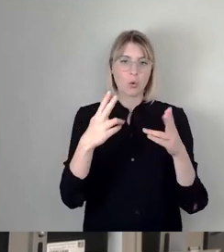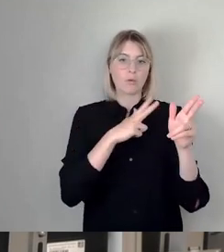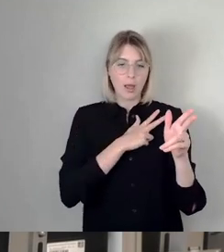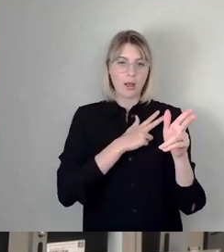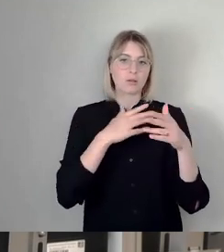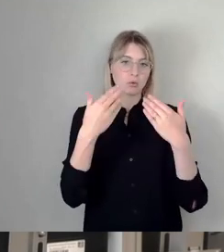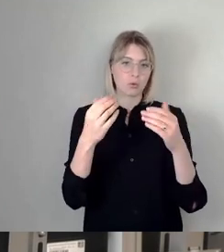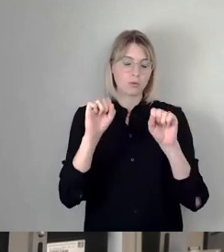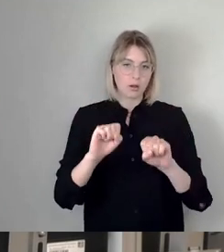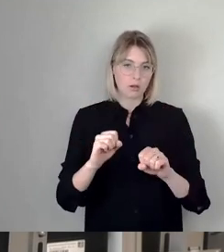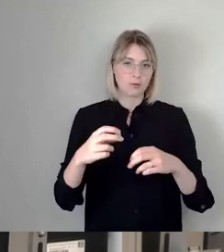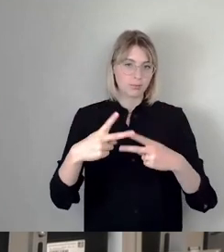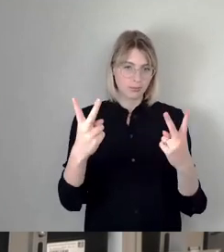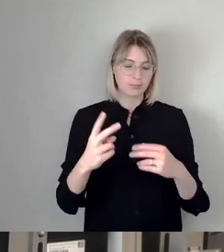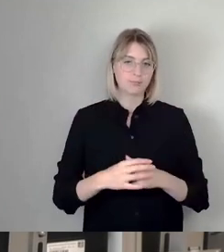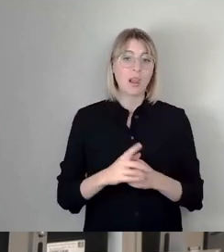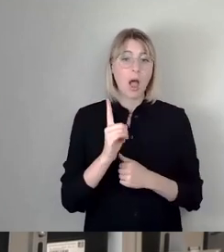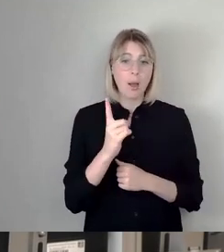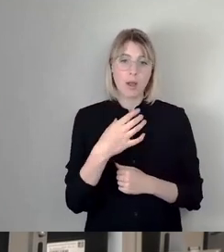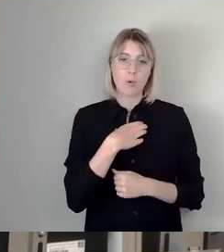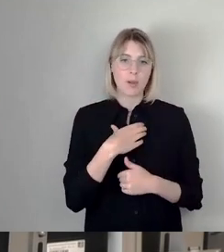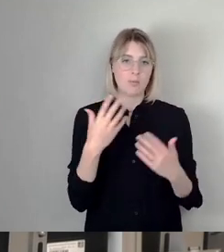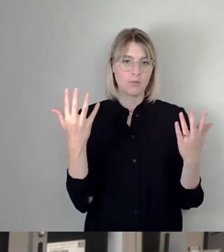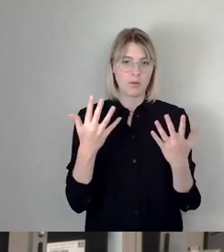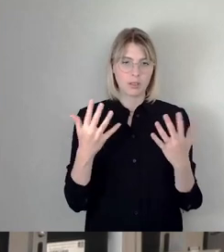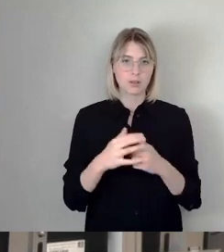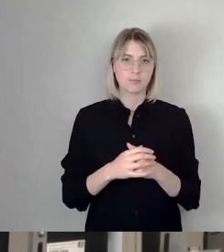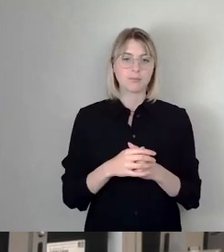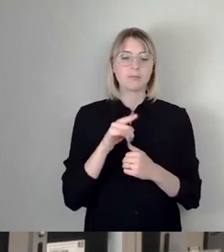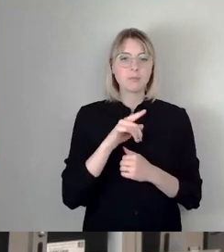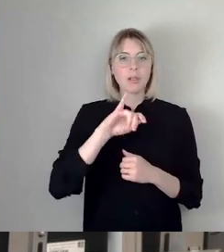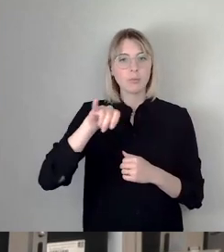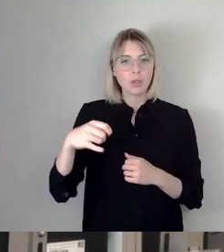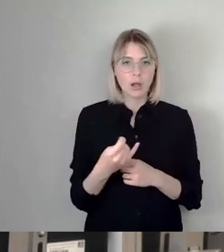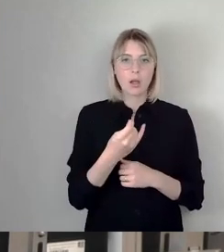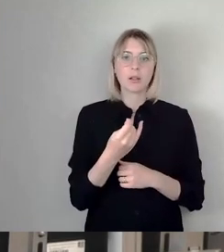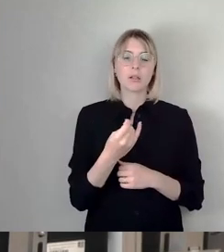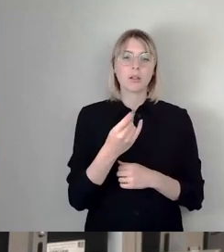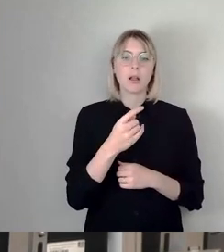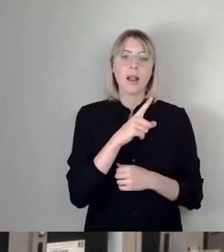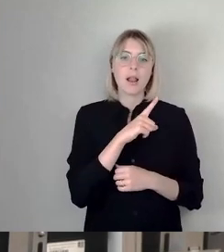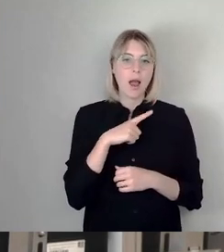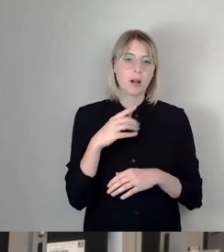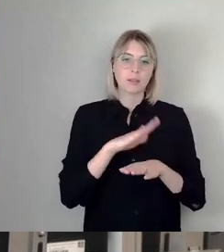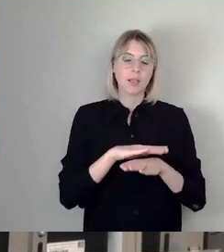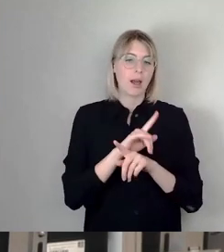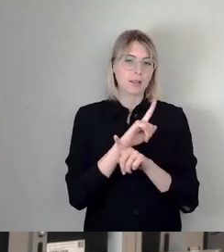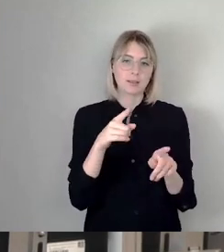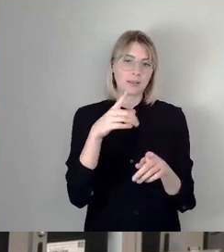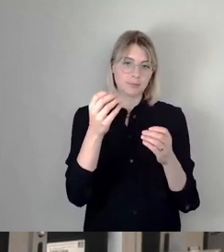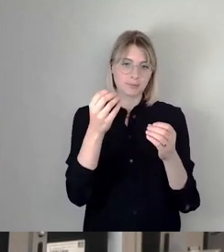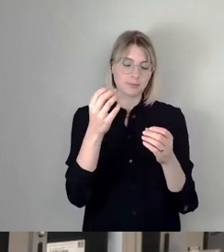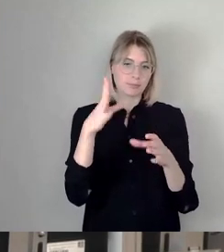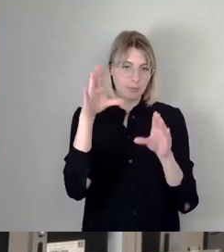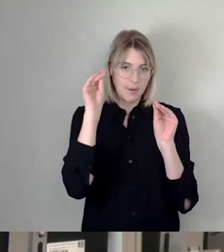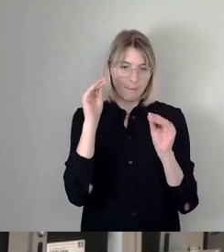Das Problem an der ganzen Sache ist nur, wir haben von diesem Projekt eben ganz lange nichts gehört. Und der Stadtrat hat am 21.